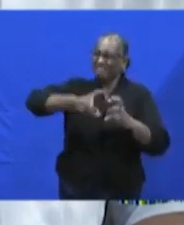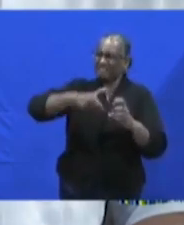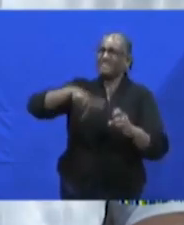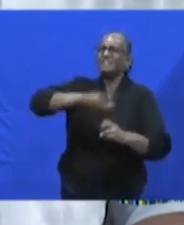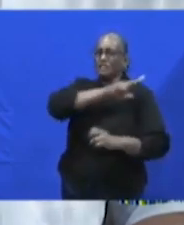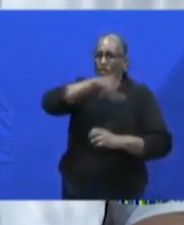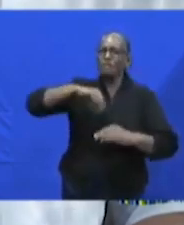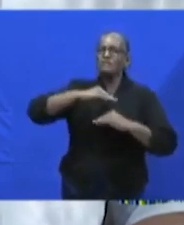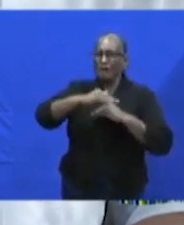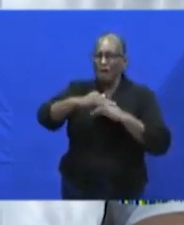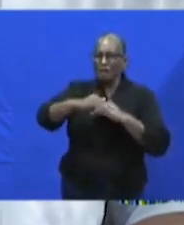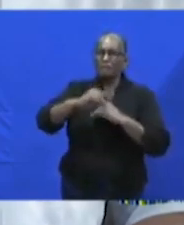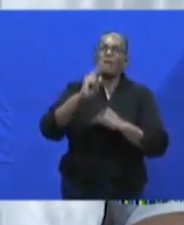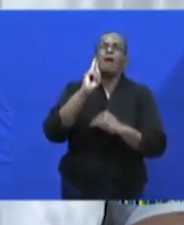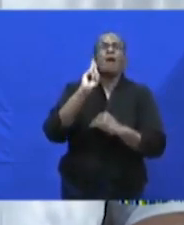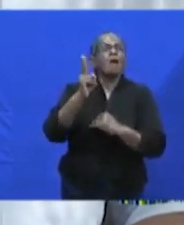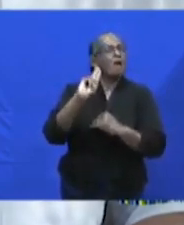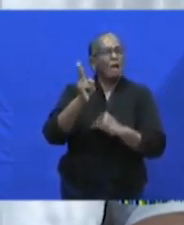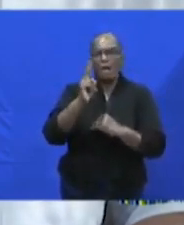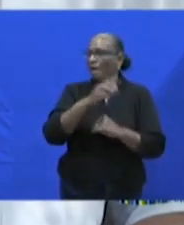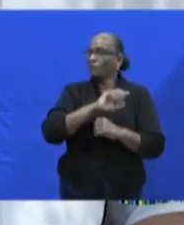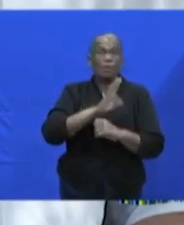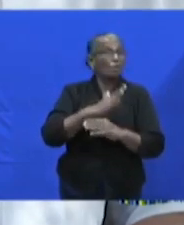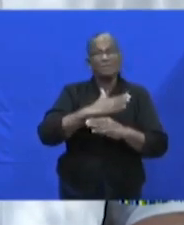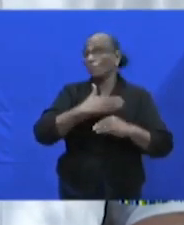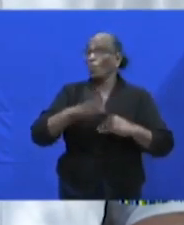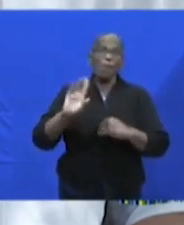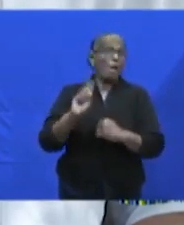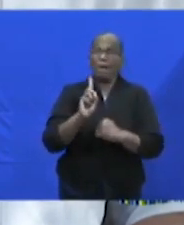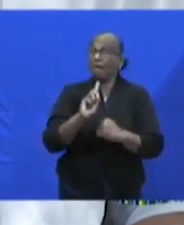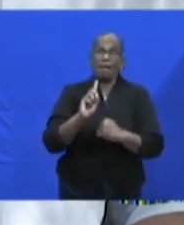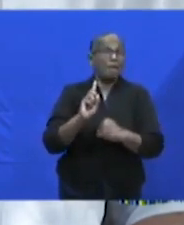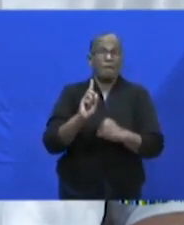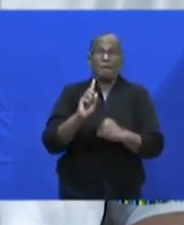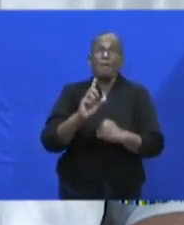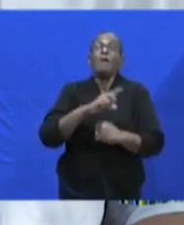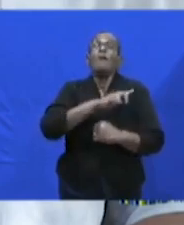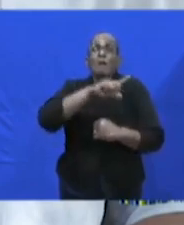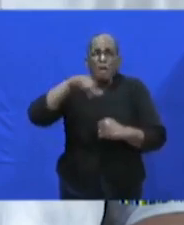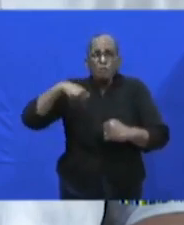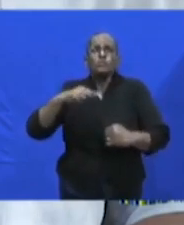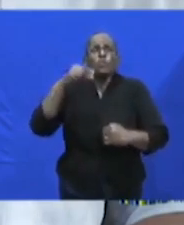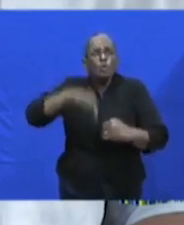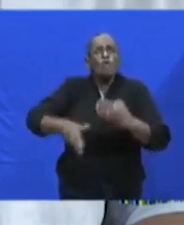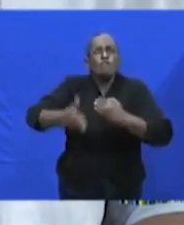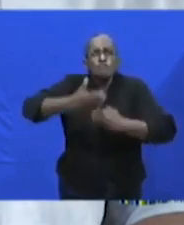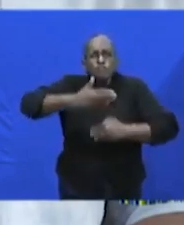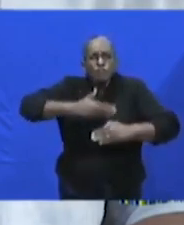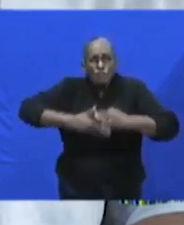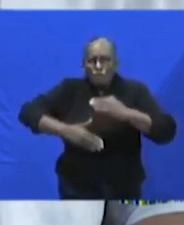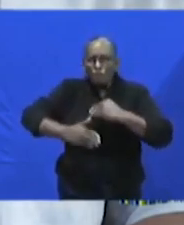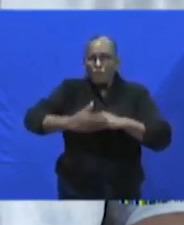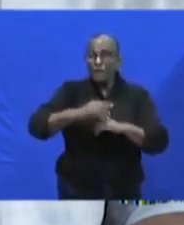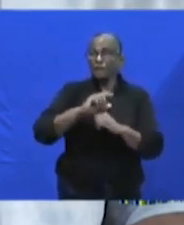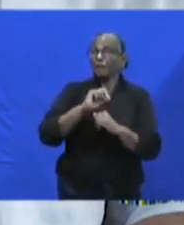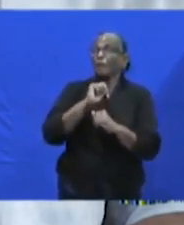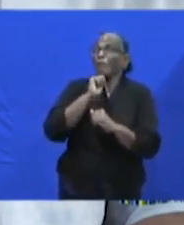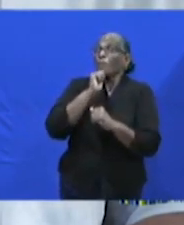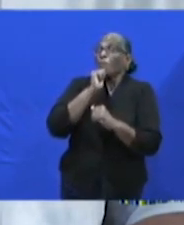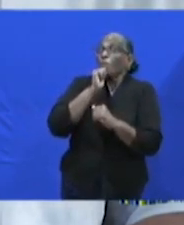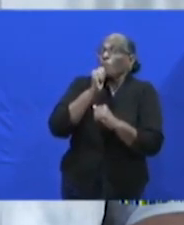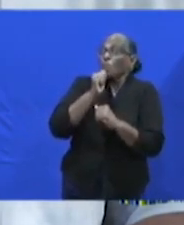is echt nog lang niet voorbij. We moeten ons voorbereiden op datgene